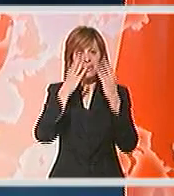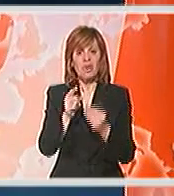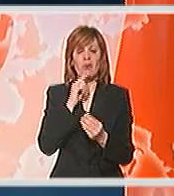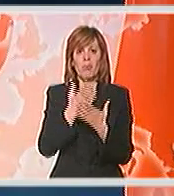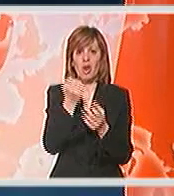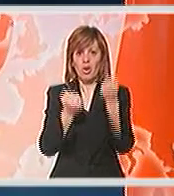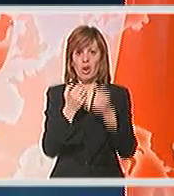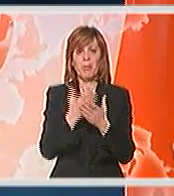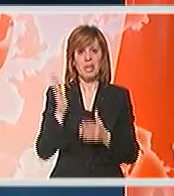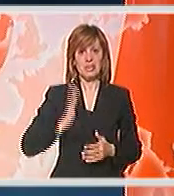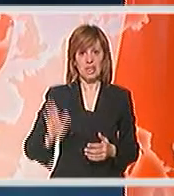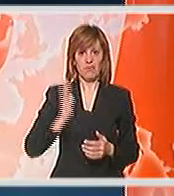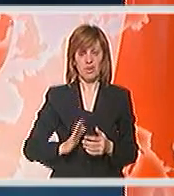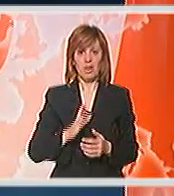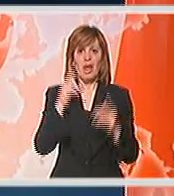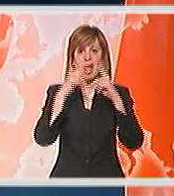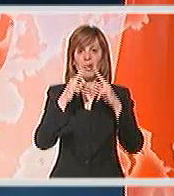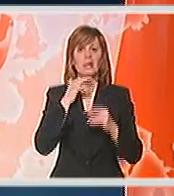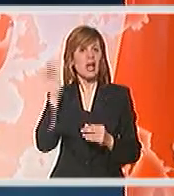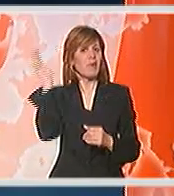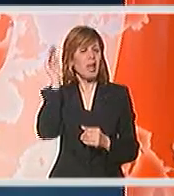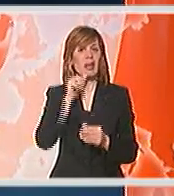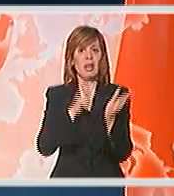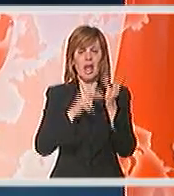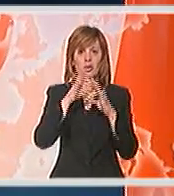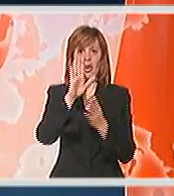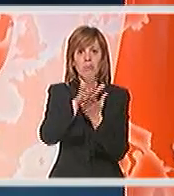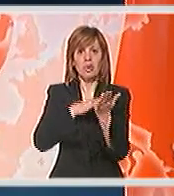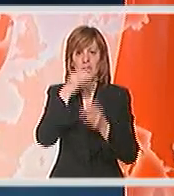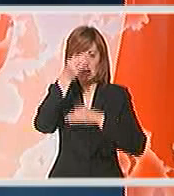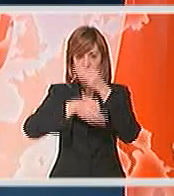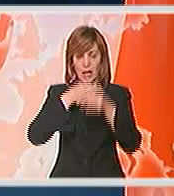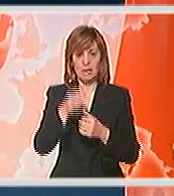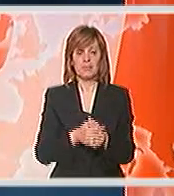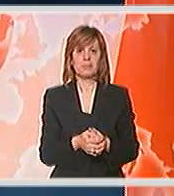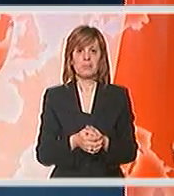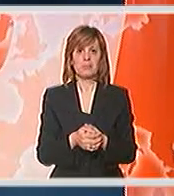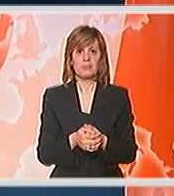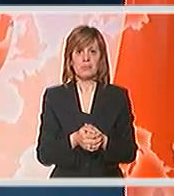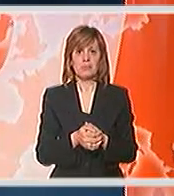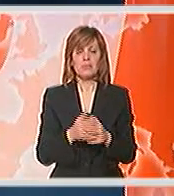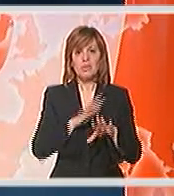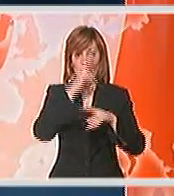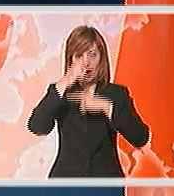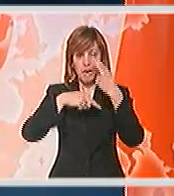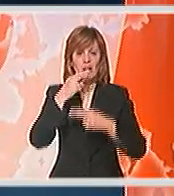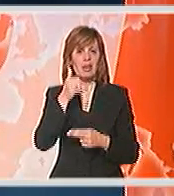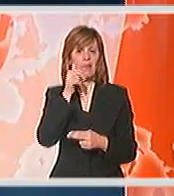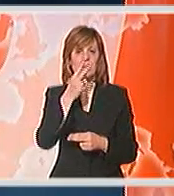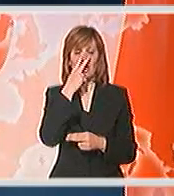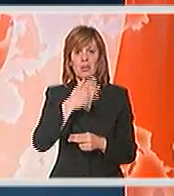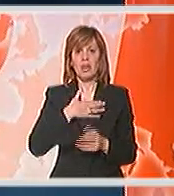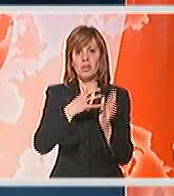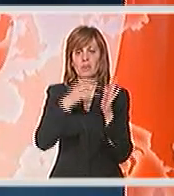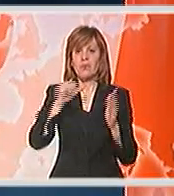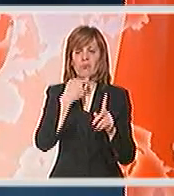bili u vozilima bili civili. Afganistanska vlada i NATO započeli su istragu. Širi pregled vesti gledajte u